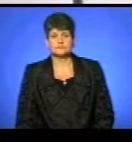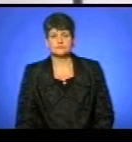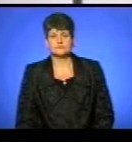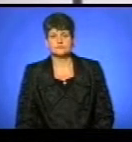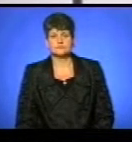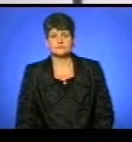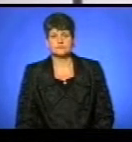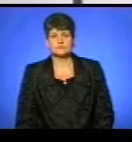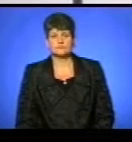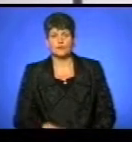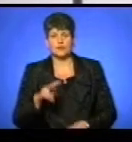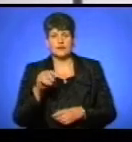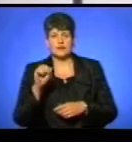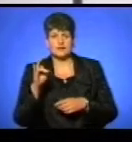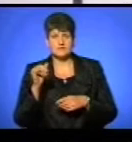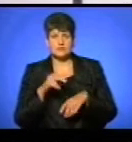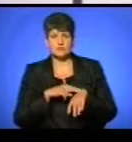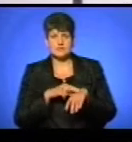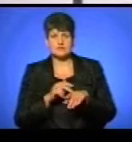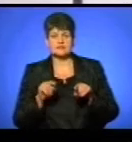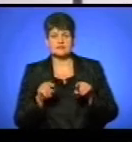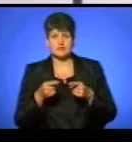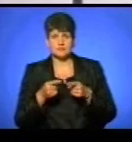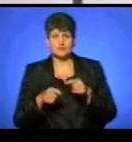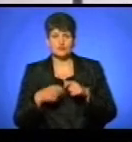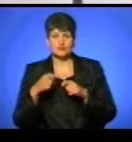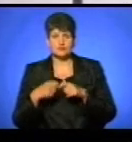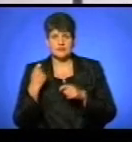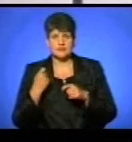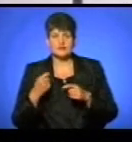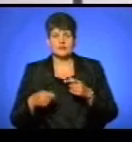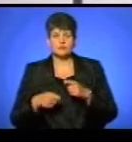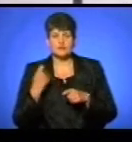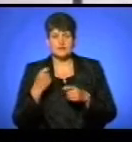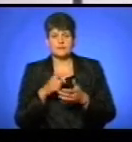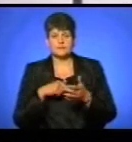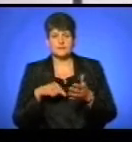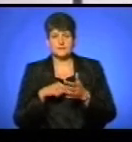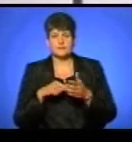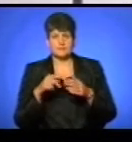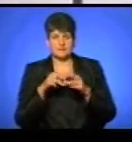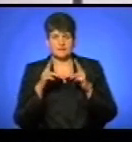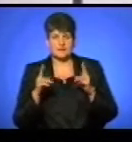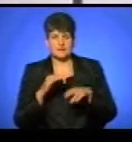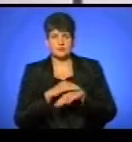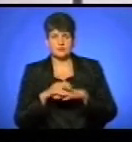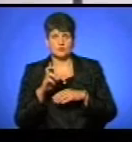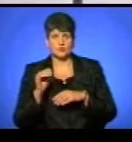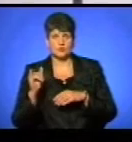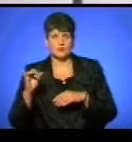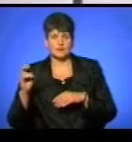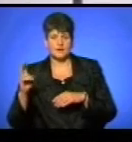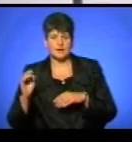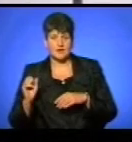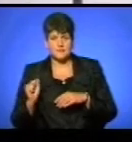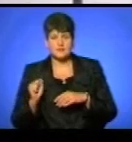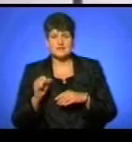У Ланівцях поліціянти затримали правопорушників, які пошкодили міст на річці Буглівка, що на вулиці Тернопільський речник Нацполіції